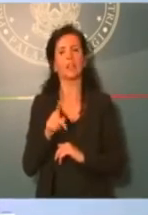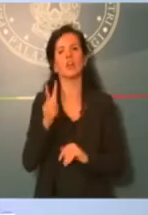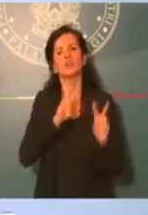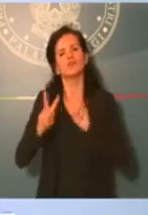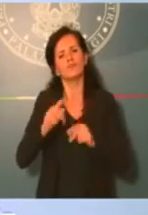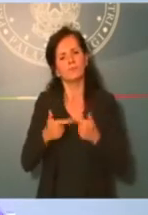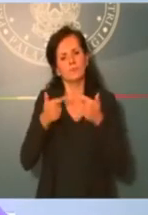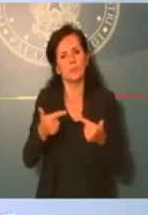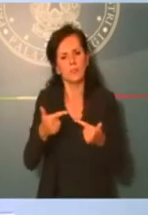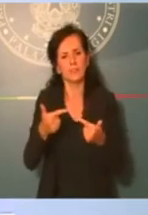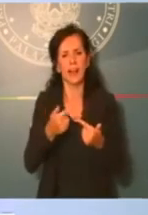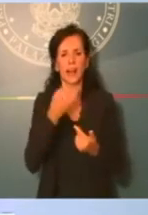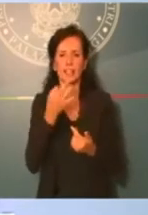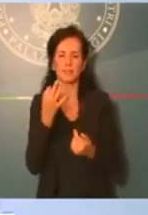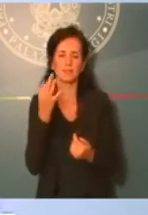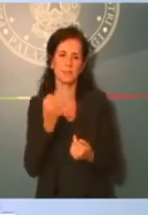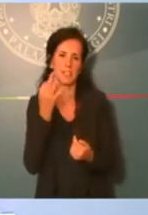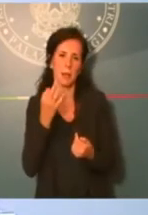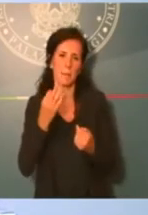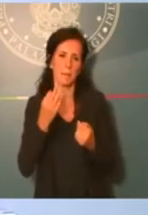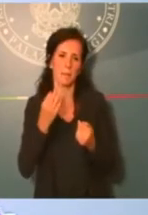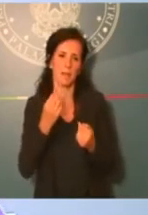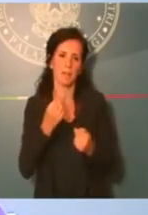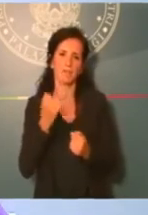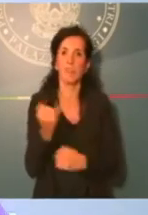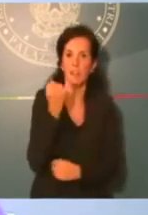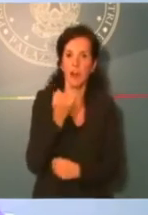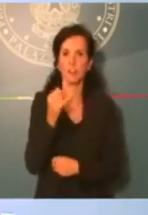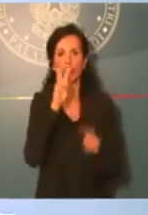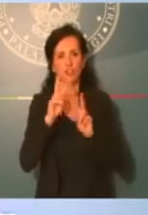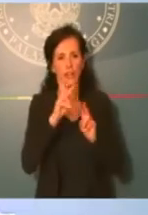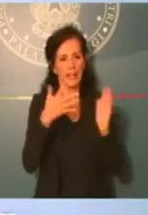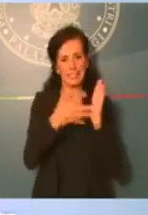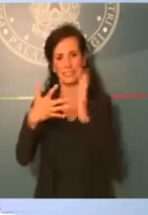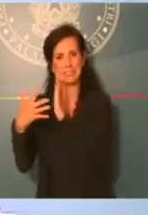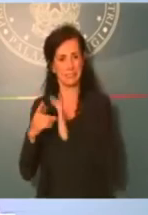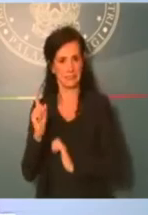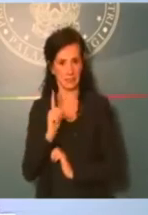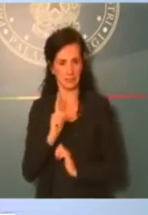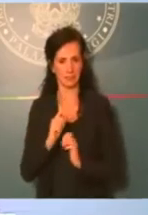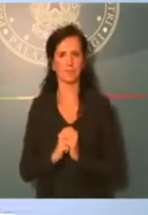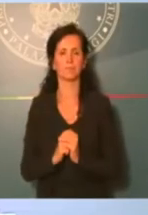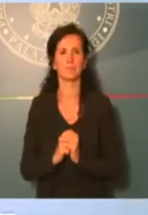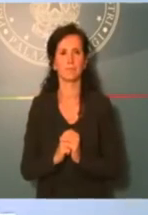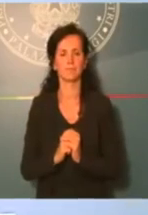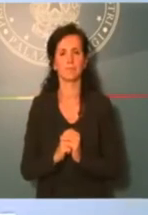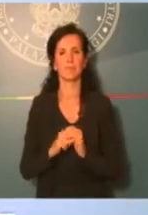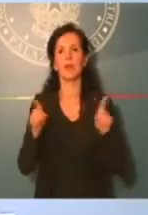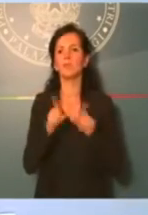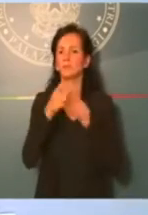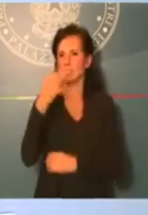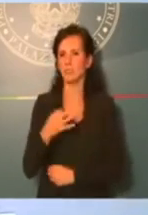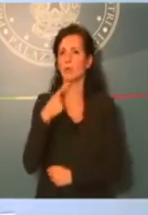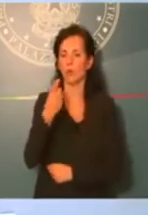i lacci e i lacciuoli. Sul fronte della digitalizzazione di cui sicuramente parlerà in maniera più profondita la collega Paola